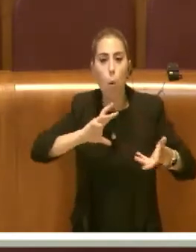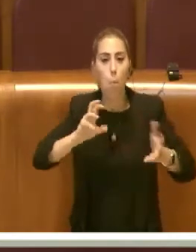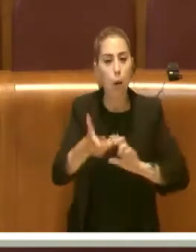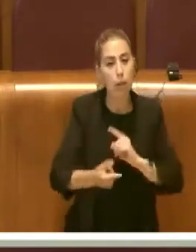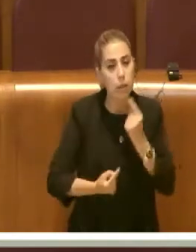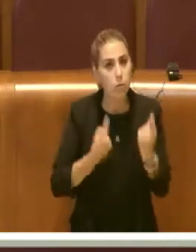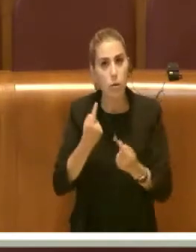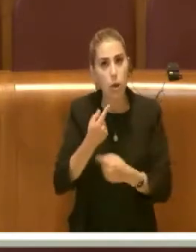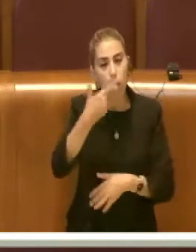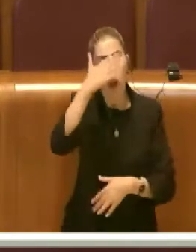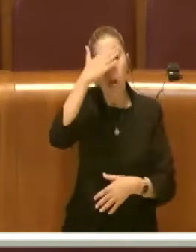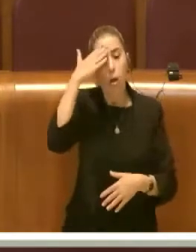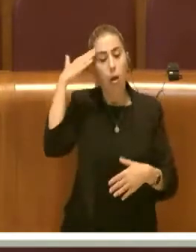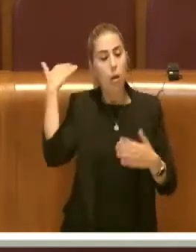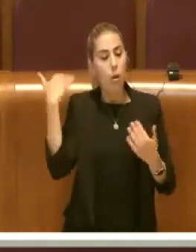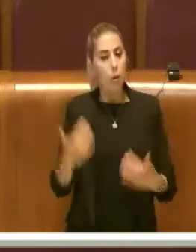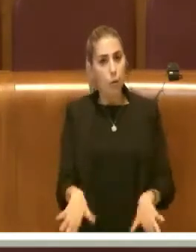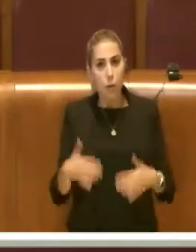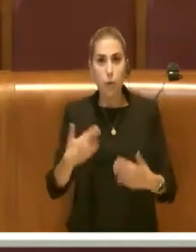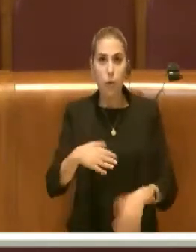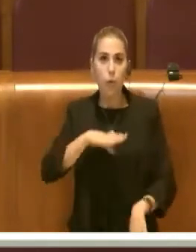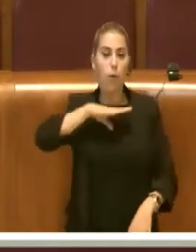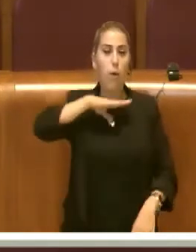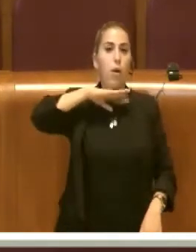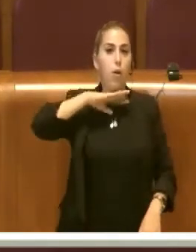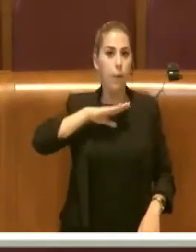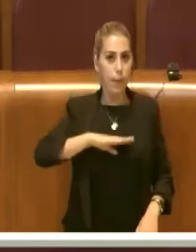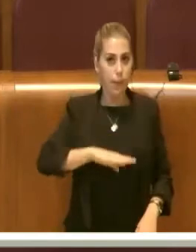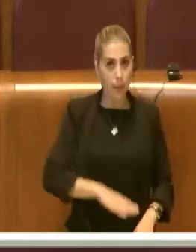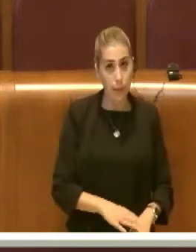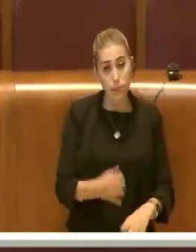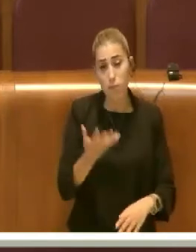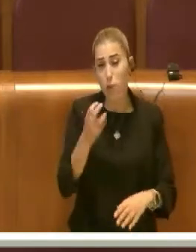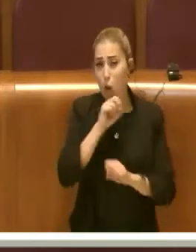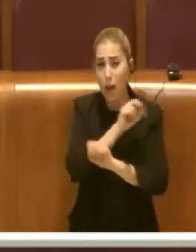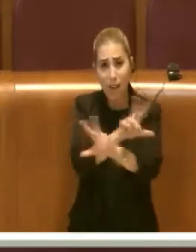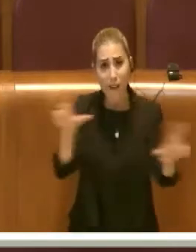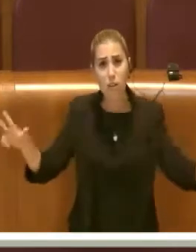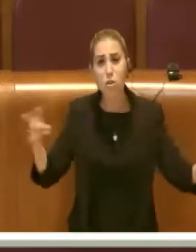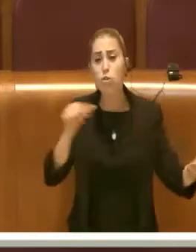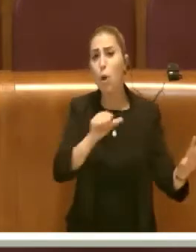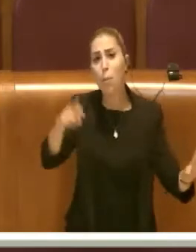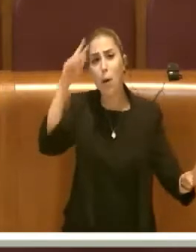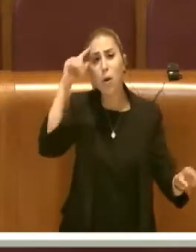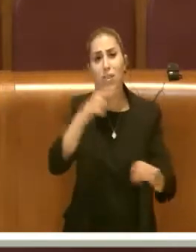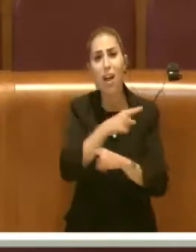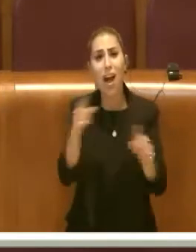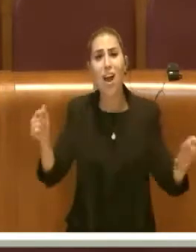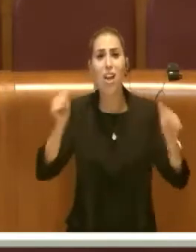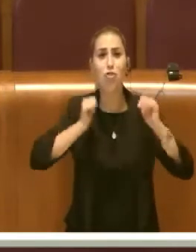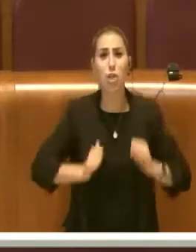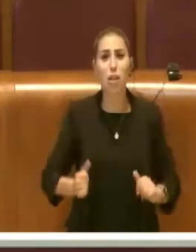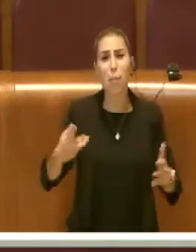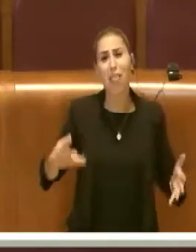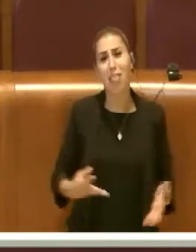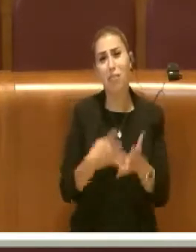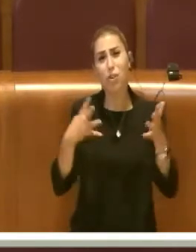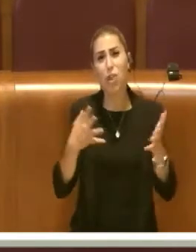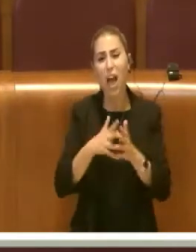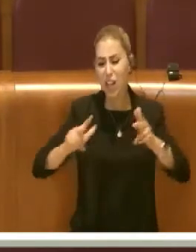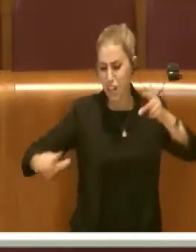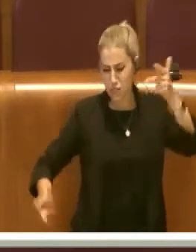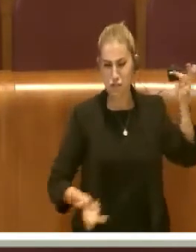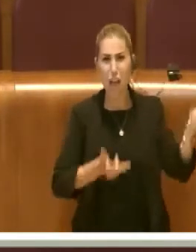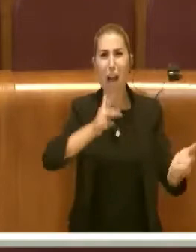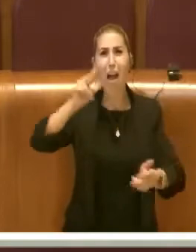Dico questo per ricordarlo alla città e le difficoltà che ci sono state. L'incendio del